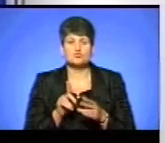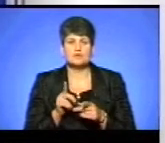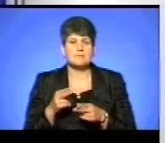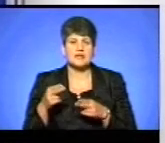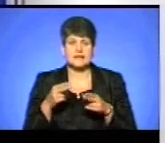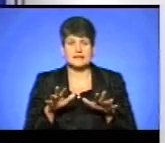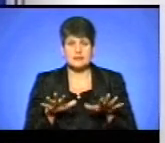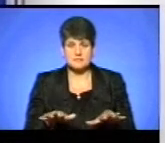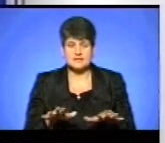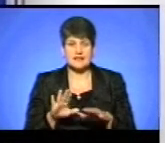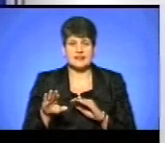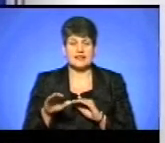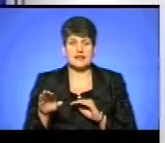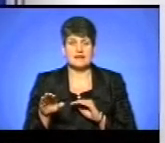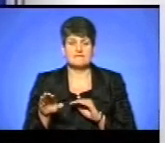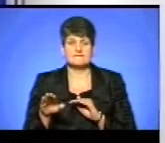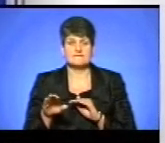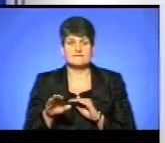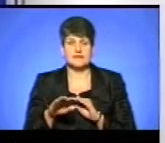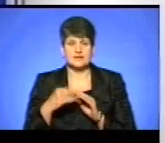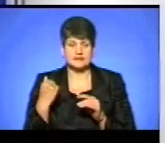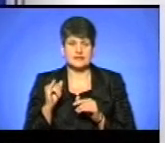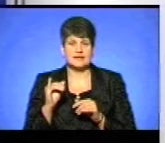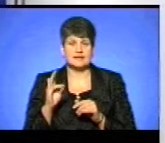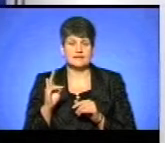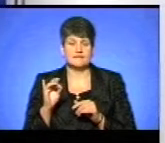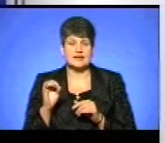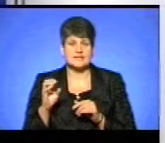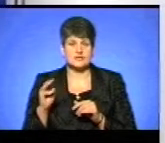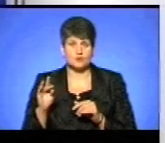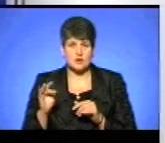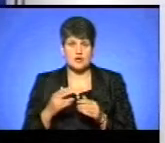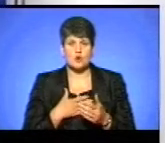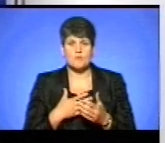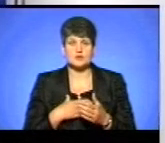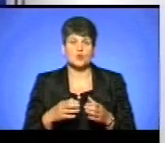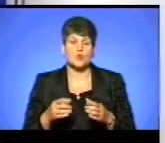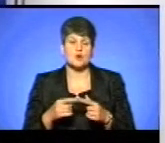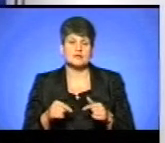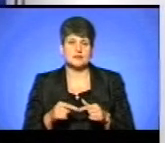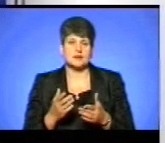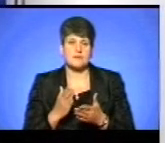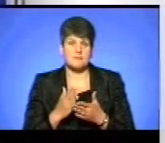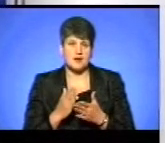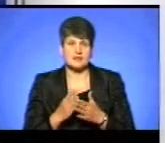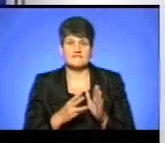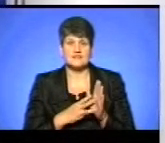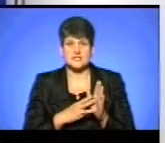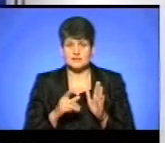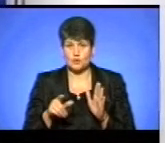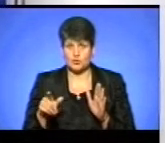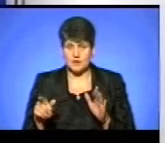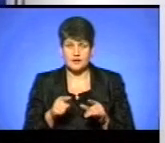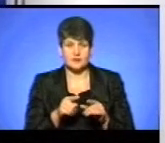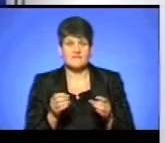на місце, не викликати інвестора, не викликати забудівника? У ту громадську організацію, яка має всього нас 8 людей, і які